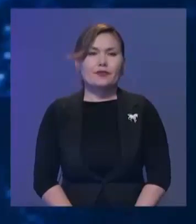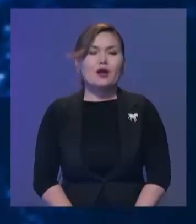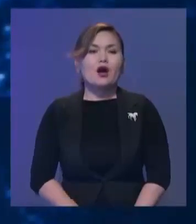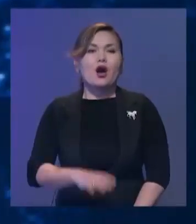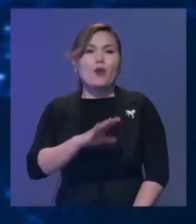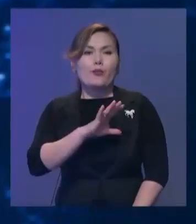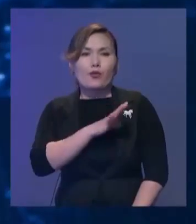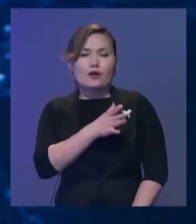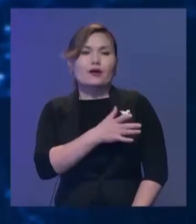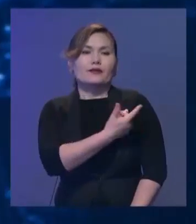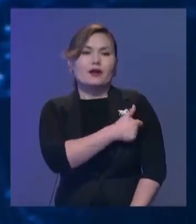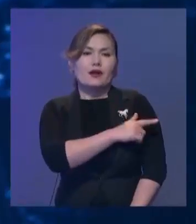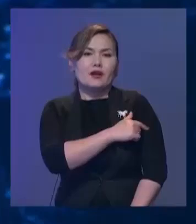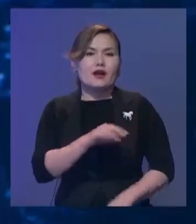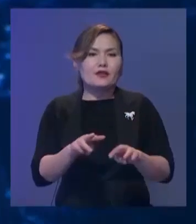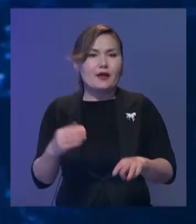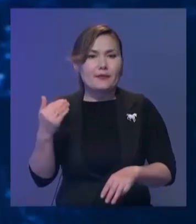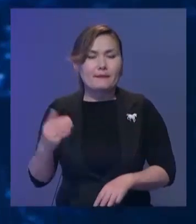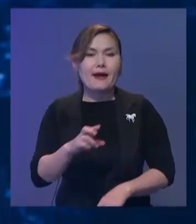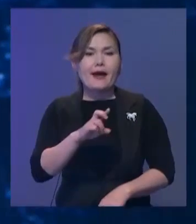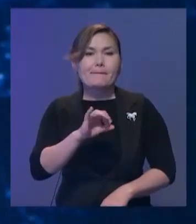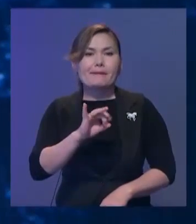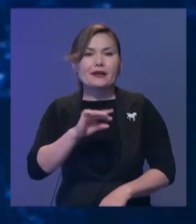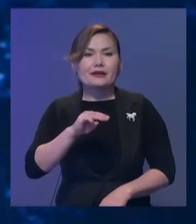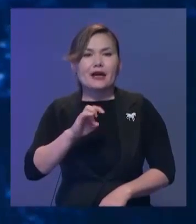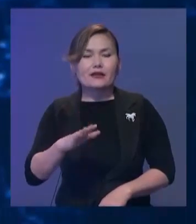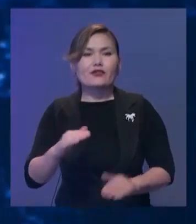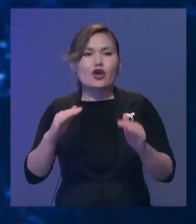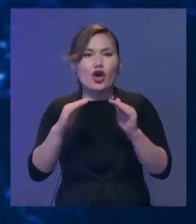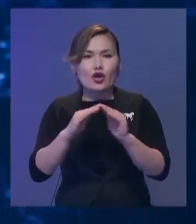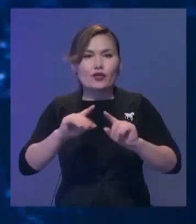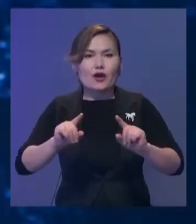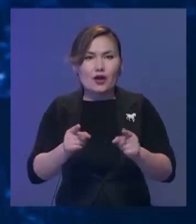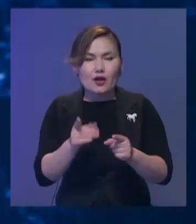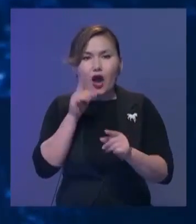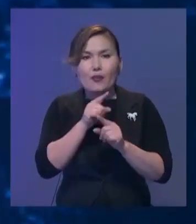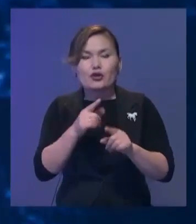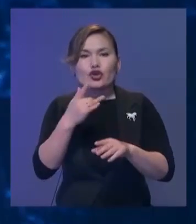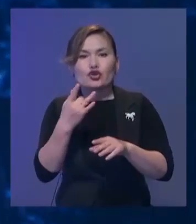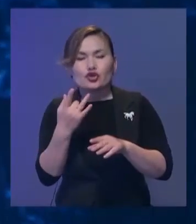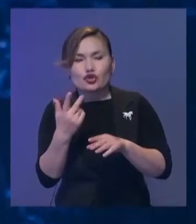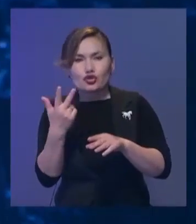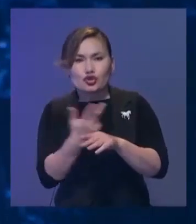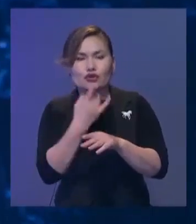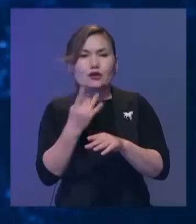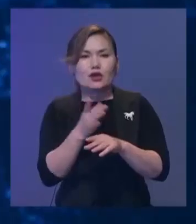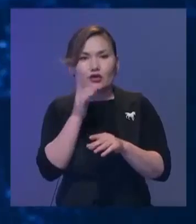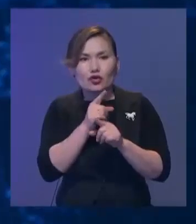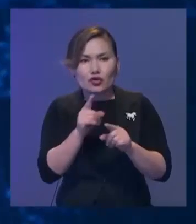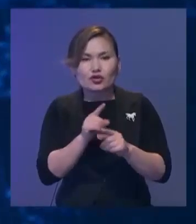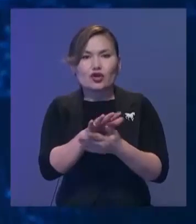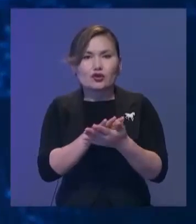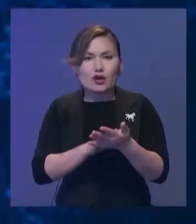Бұрынғы денсаулық сақтау министері Елжан Бірттаныфты Үйғамақта ұстау мерзімі үшінші рет ұзартылды. Сол